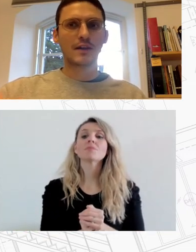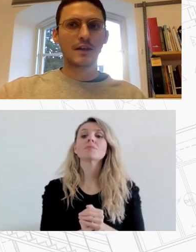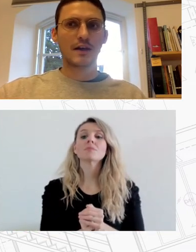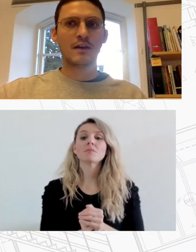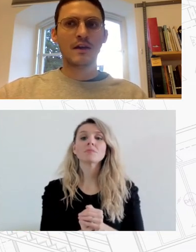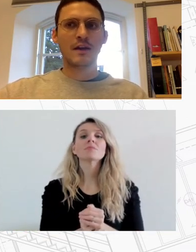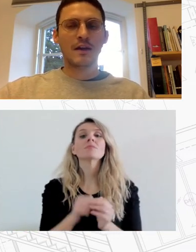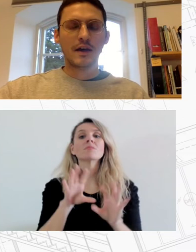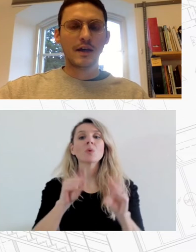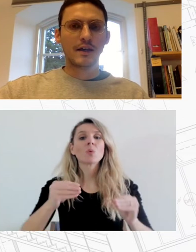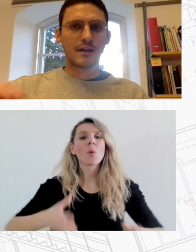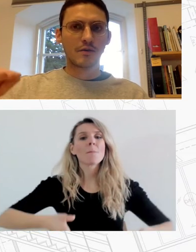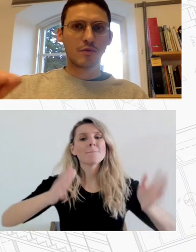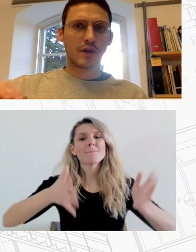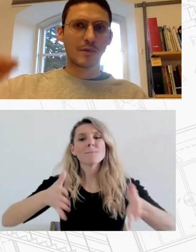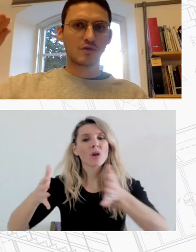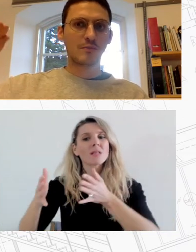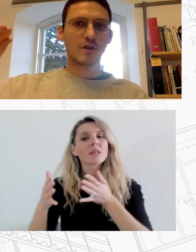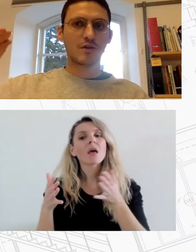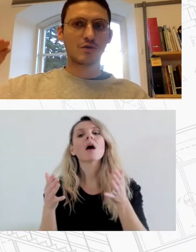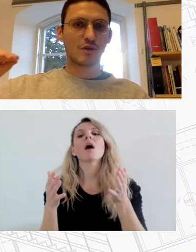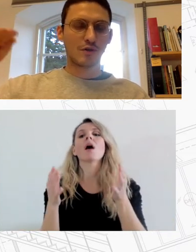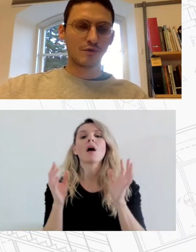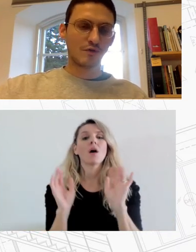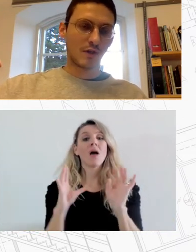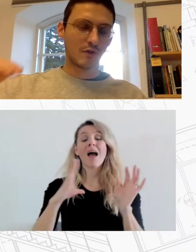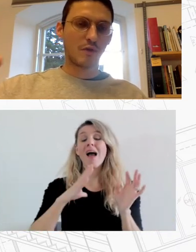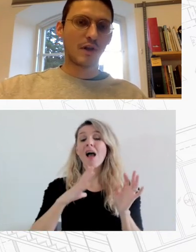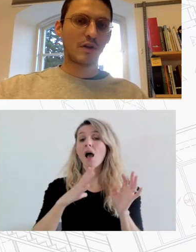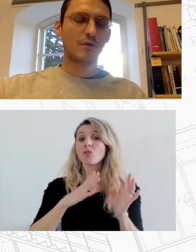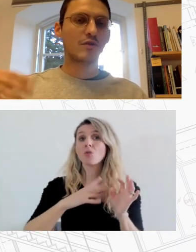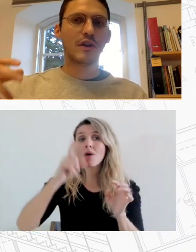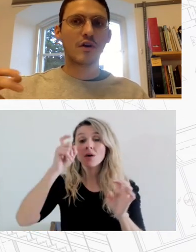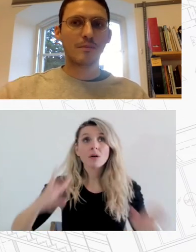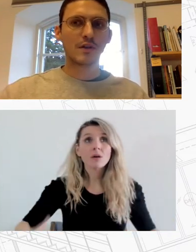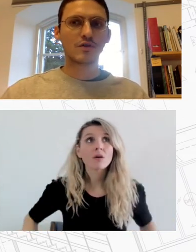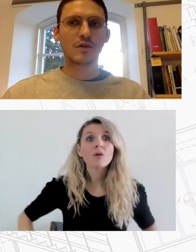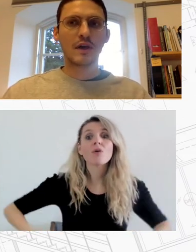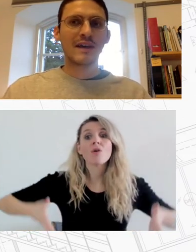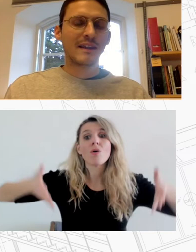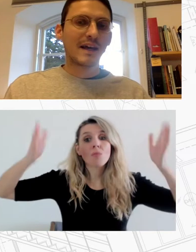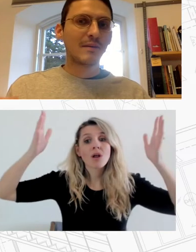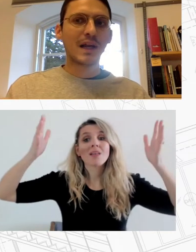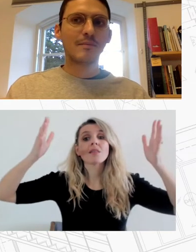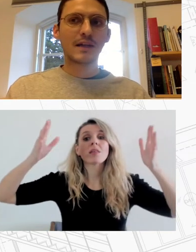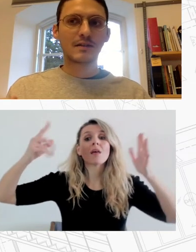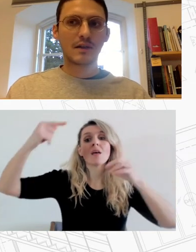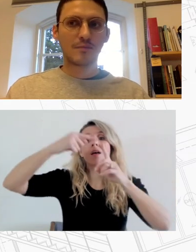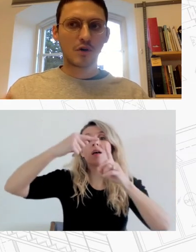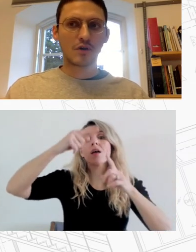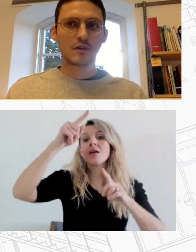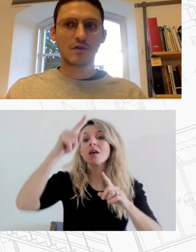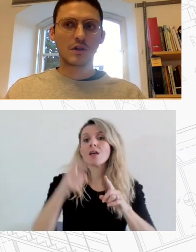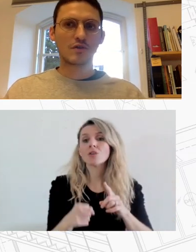πολυκατοικία Οι άνθρωποι που διαμένουν σε υψηλότερους ορόφους αυτό που θέλω να πω είναι ότι ενδεχομένως να είναι μέλη μιας